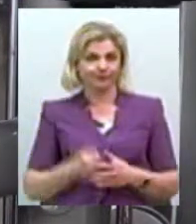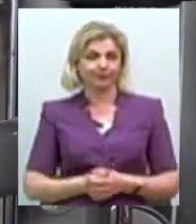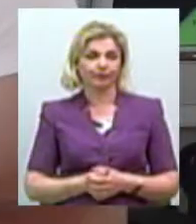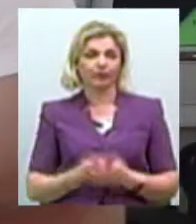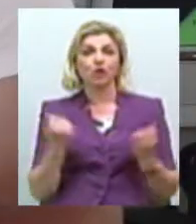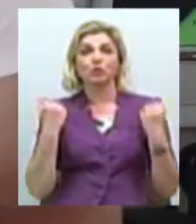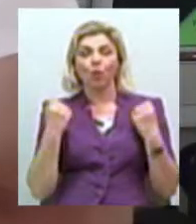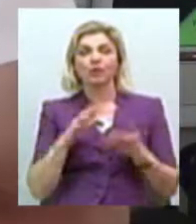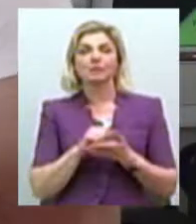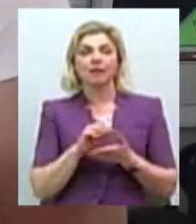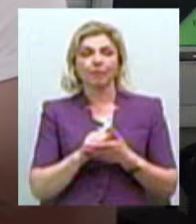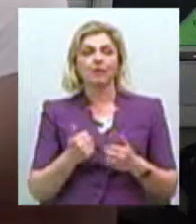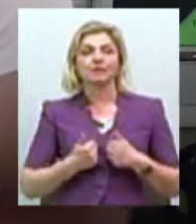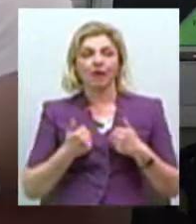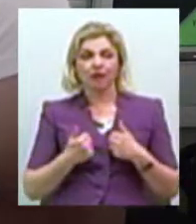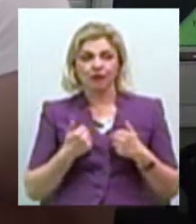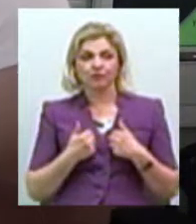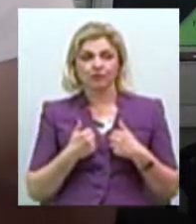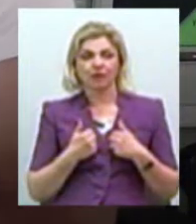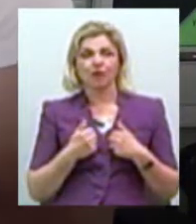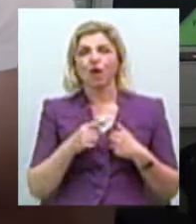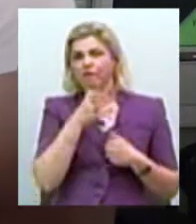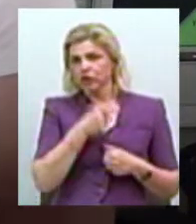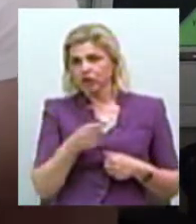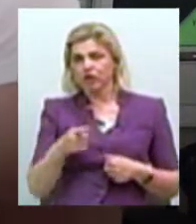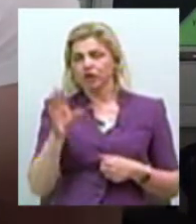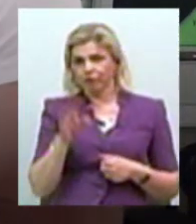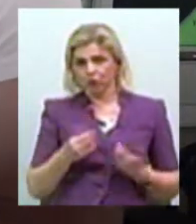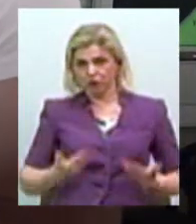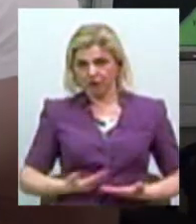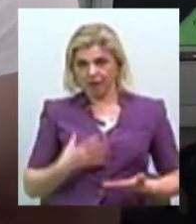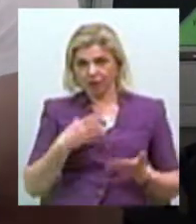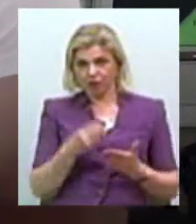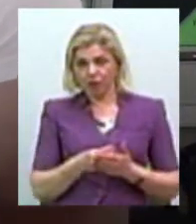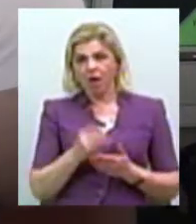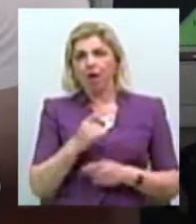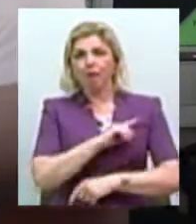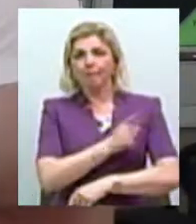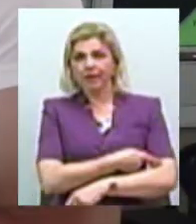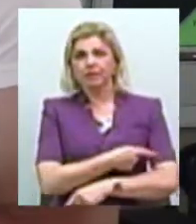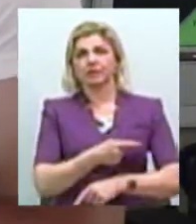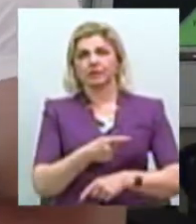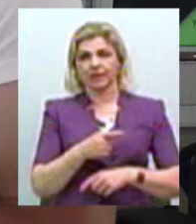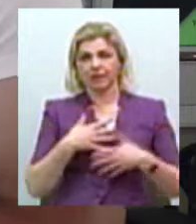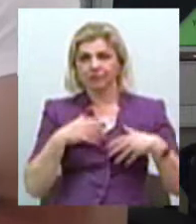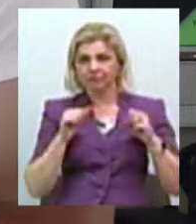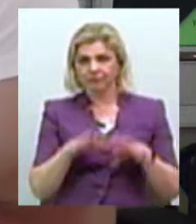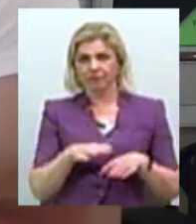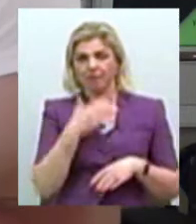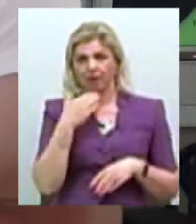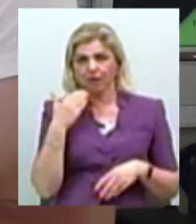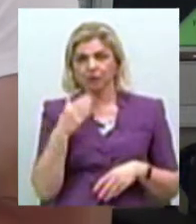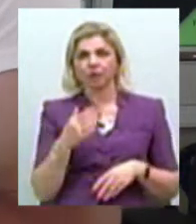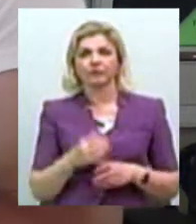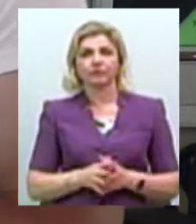займаюся, стараюся займатися протягом свого життя, але більше сили до цього вже прилежив, коли